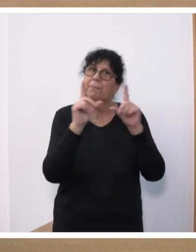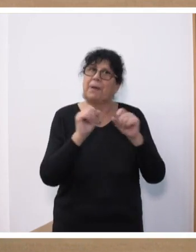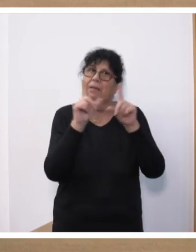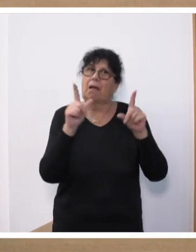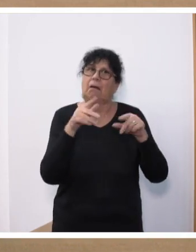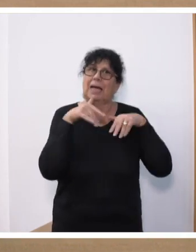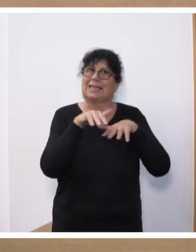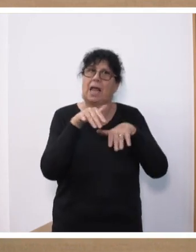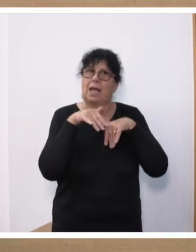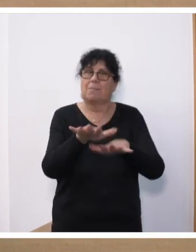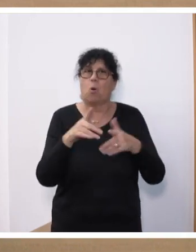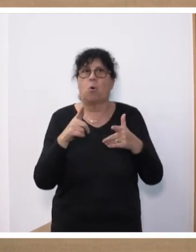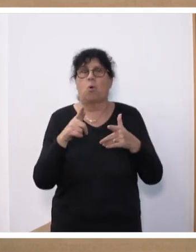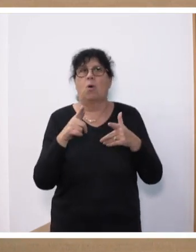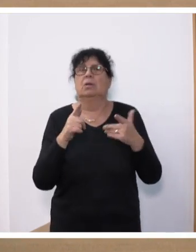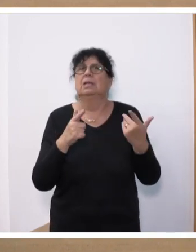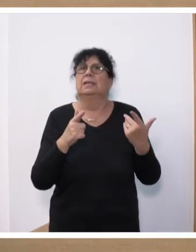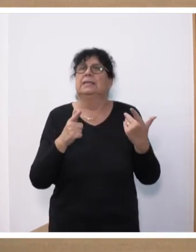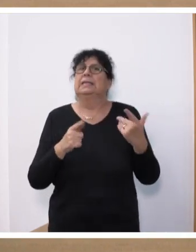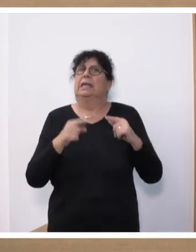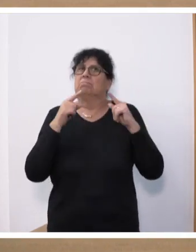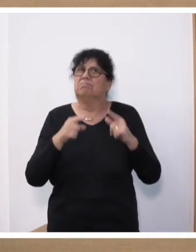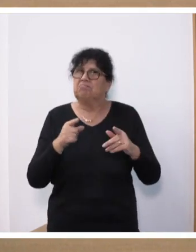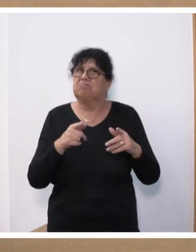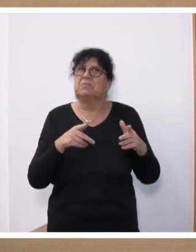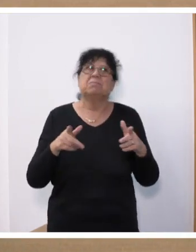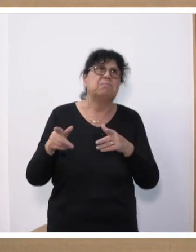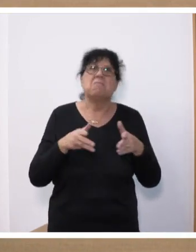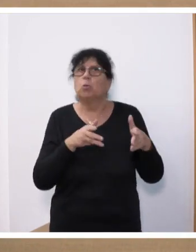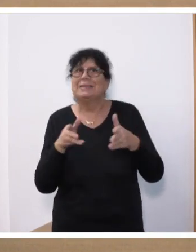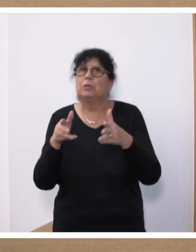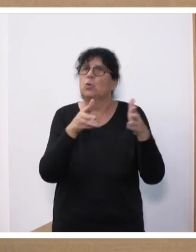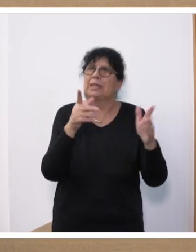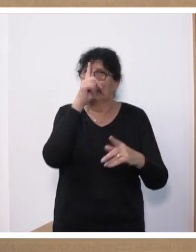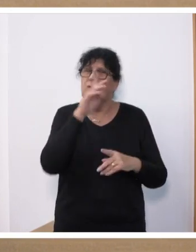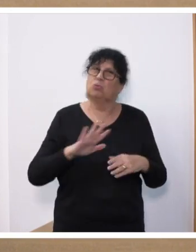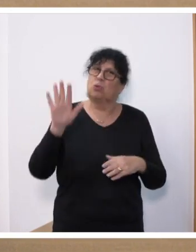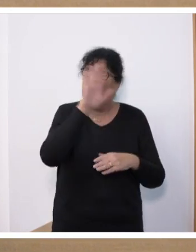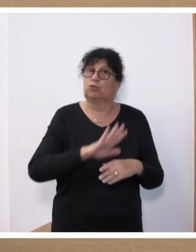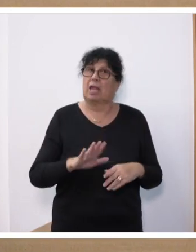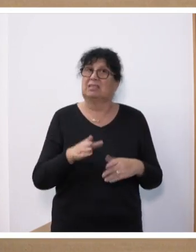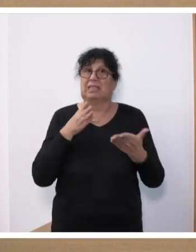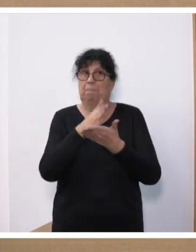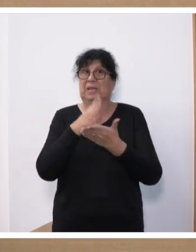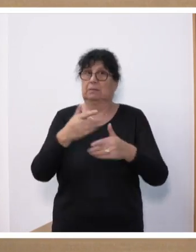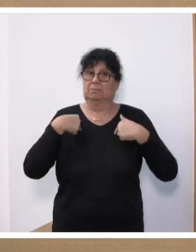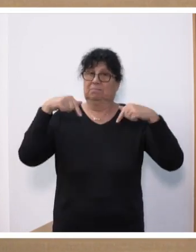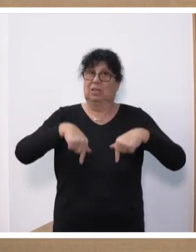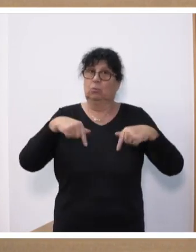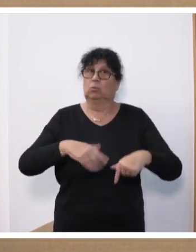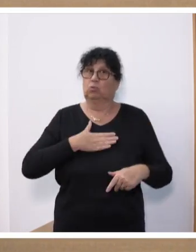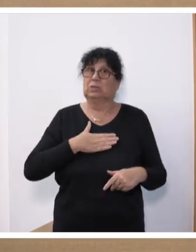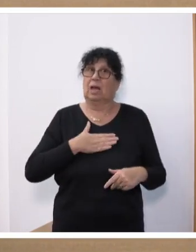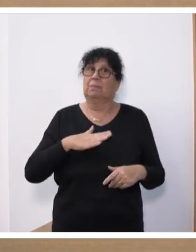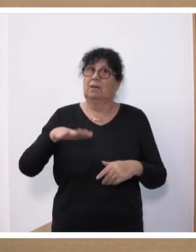Demonstrationen und Aufzügen mitten in Deutschland, mitten in unserem Land, mitten im Land, von dem